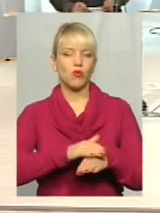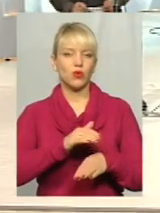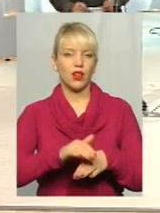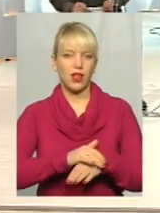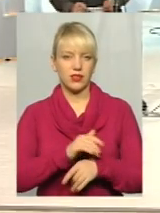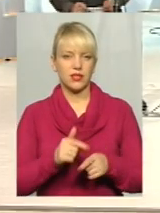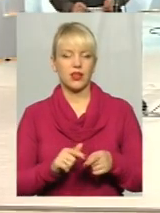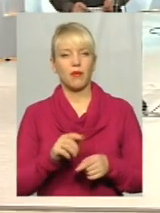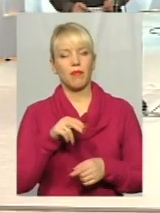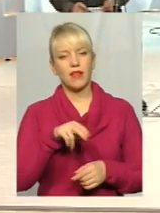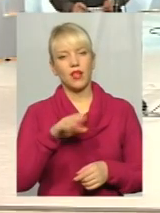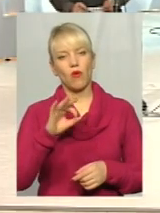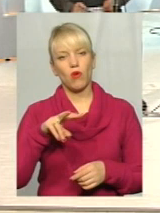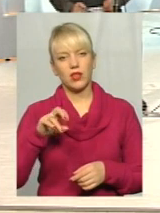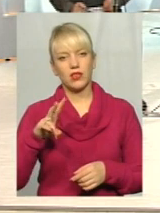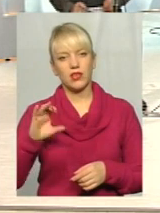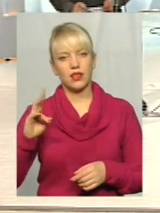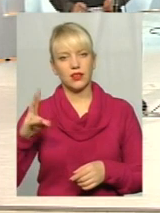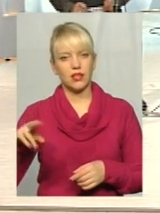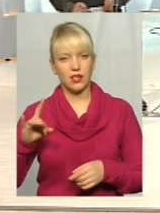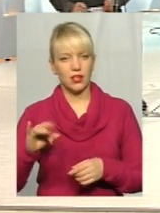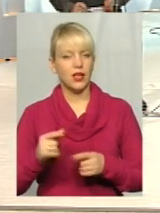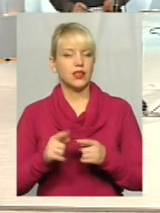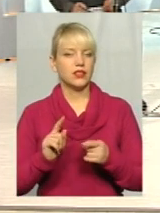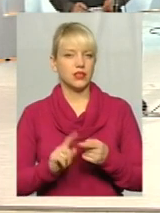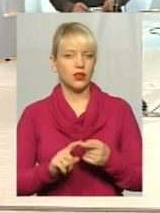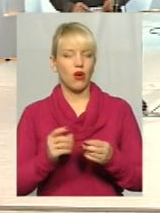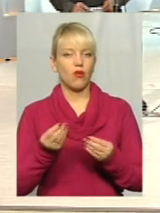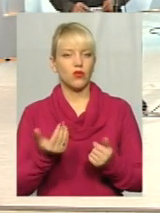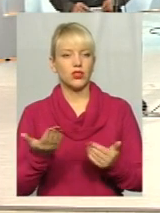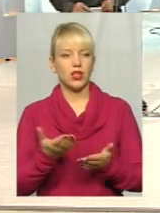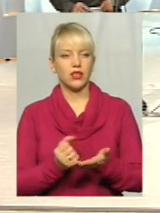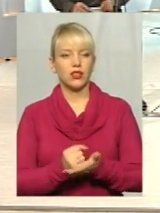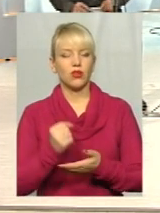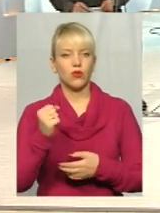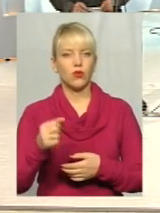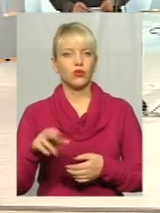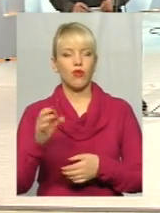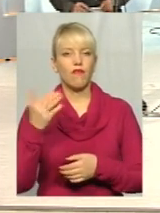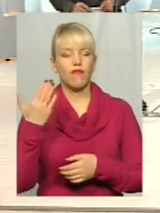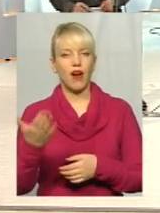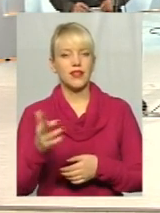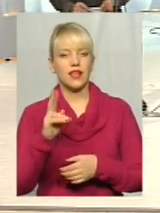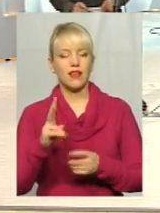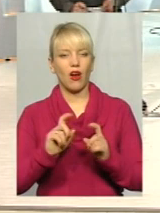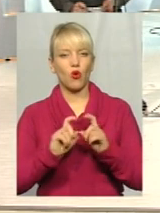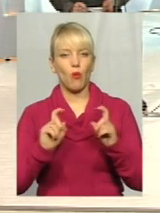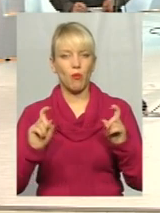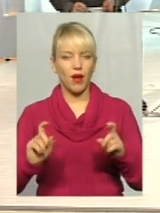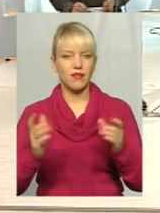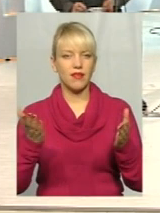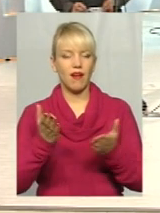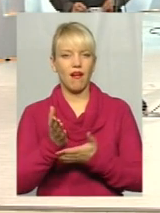вже безпосередньо ті кошти, які доходять до вас, як компанії, котра